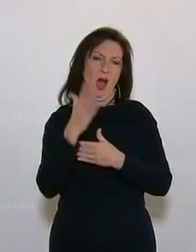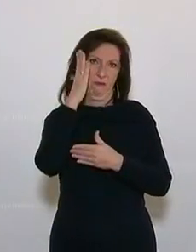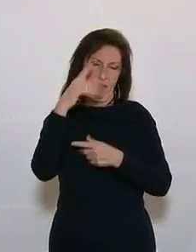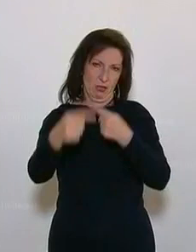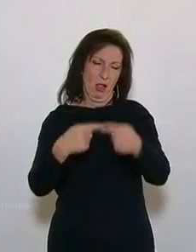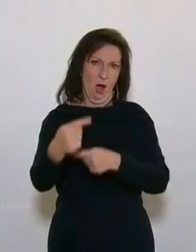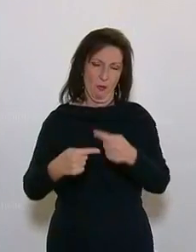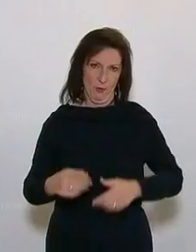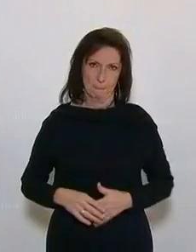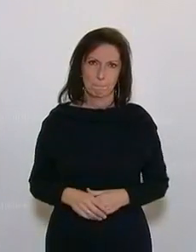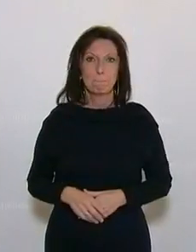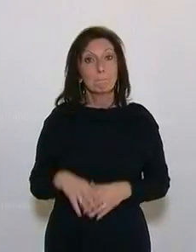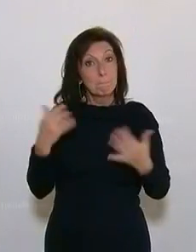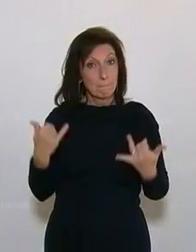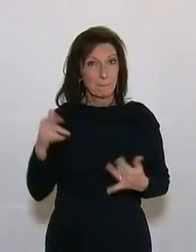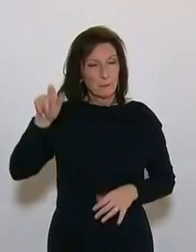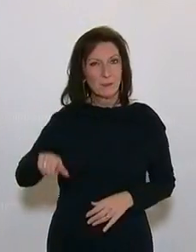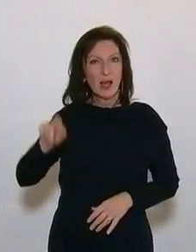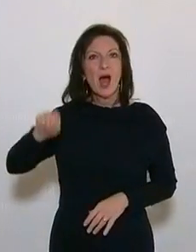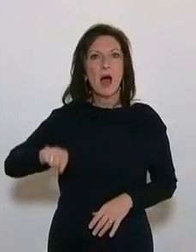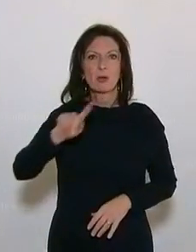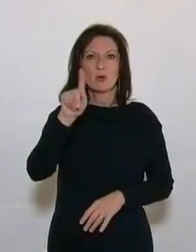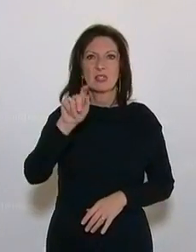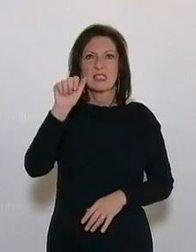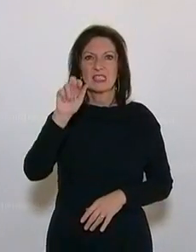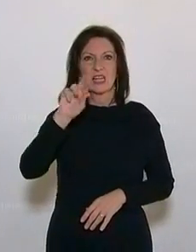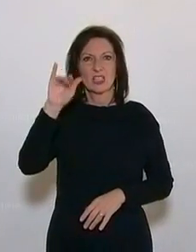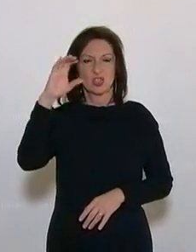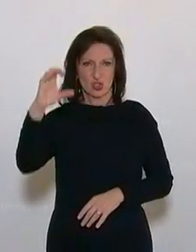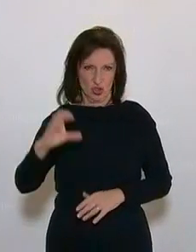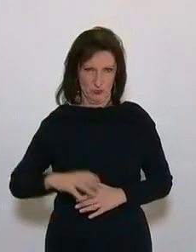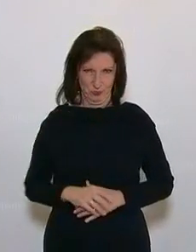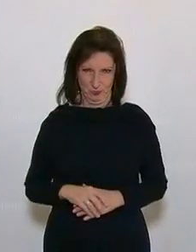Planlosigkeit und mangelnde Vorbereitung wirft Janik Schetti von der NEOS der Bundesregierung im Bereich Sport vor.